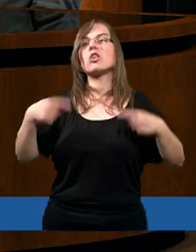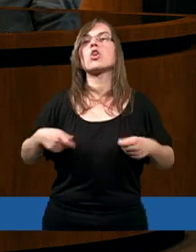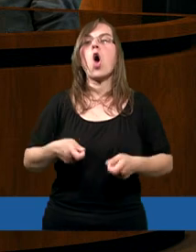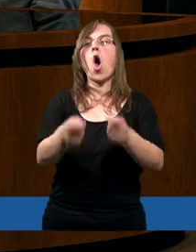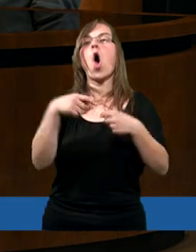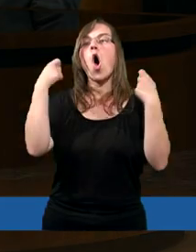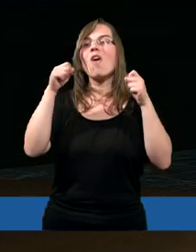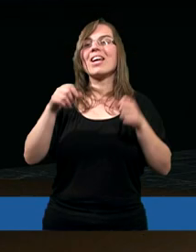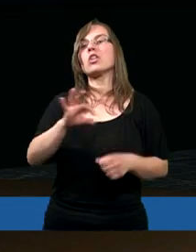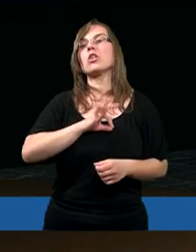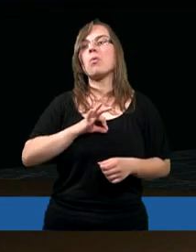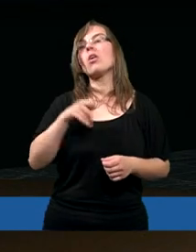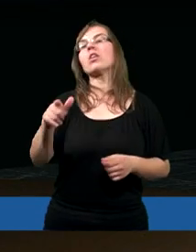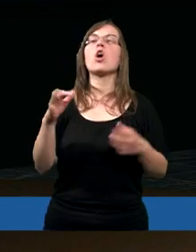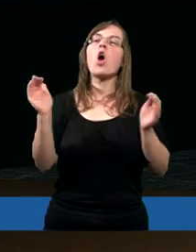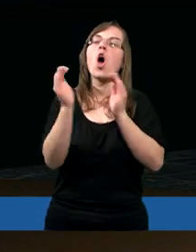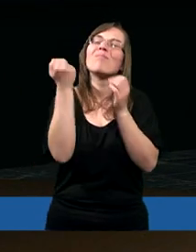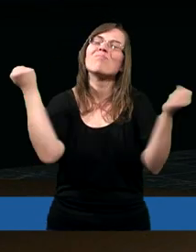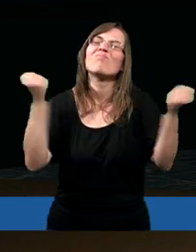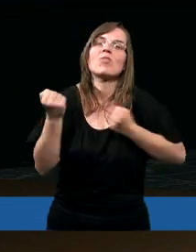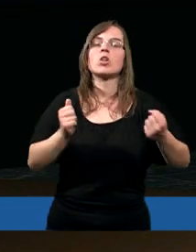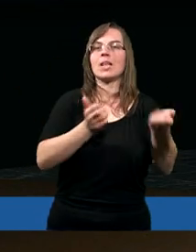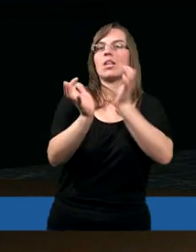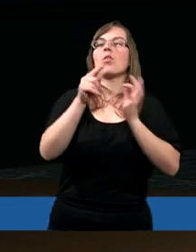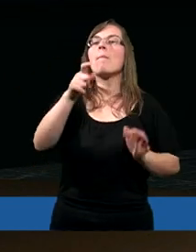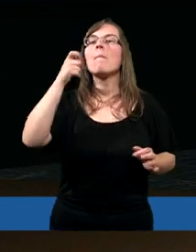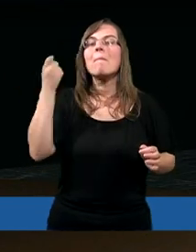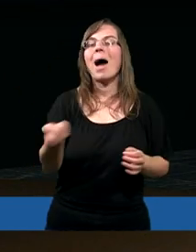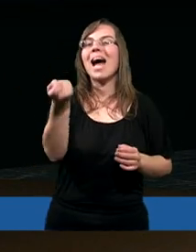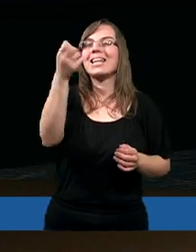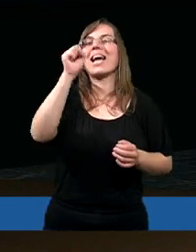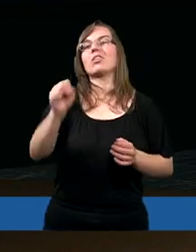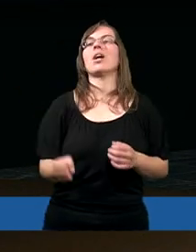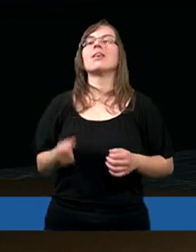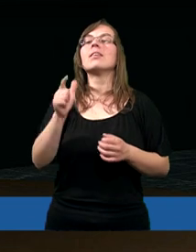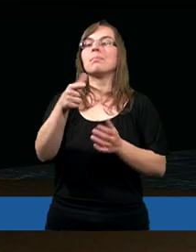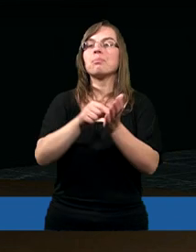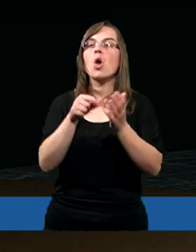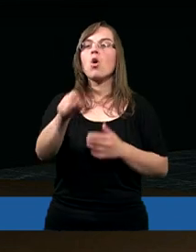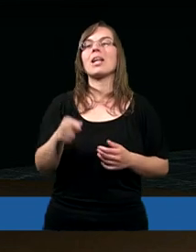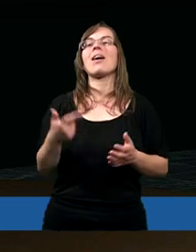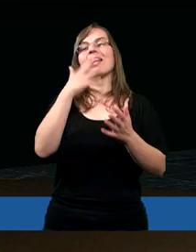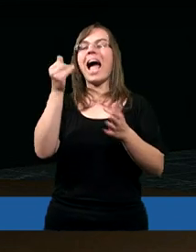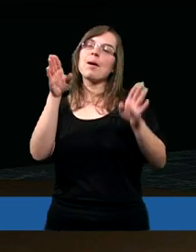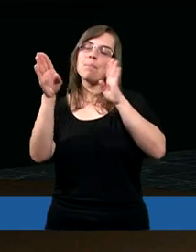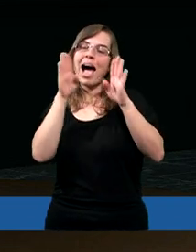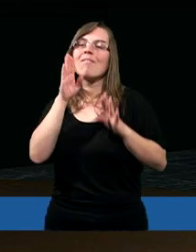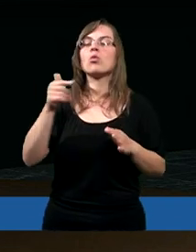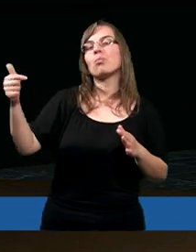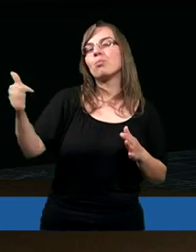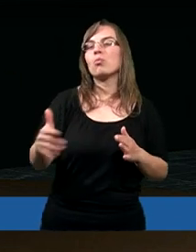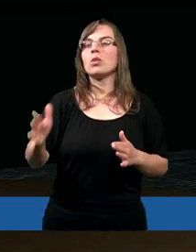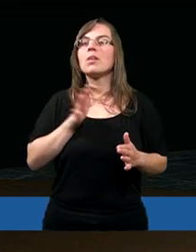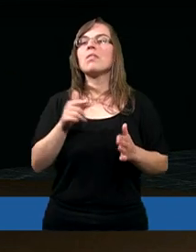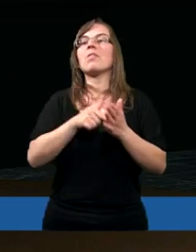to jest ogromna troska tego pasterza, w czasach Piotra najprawdopodobniej musieli